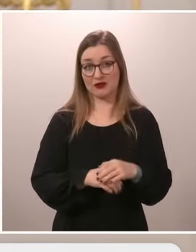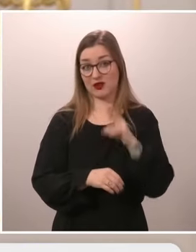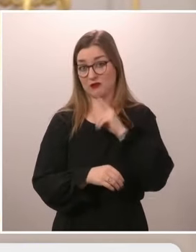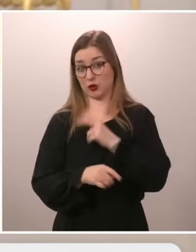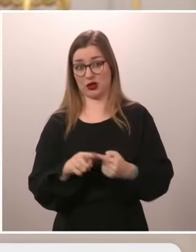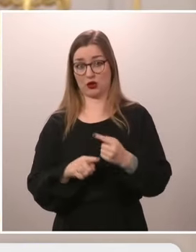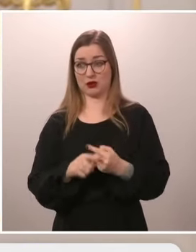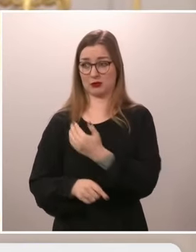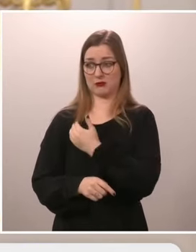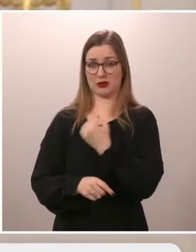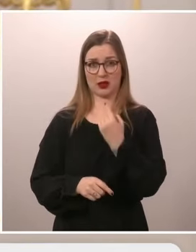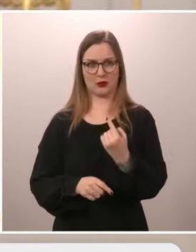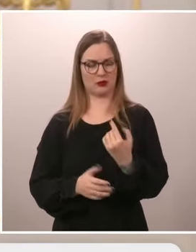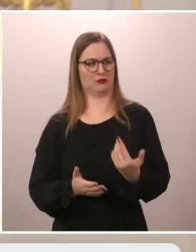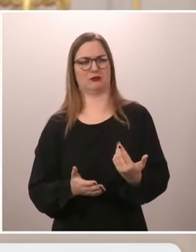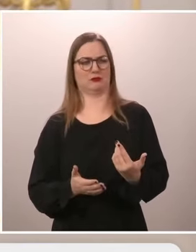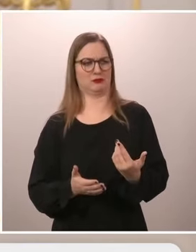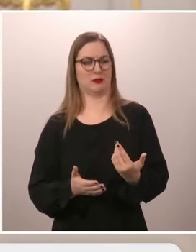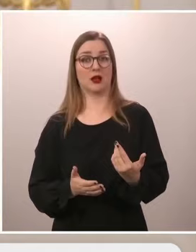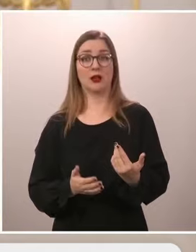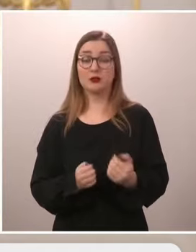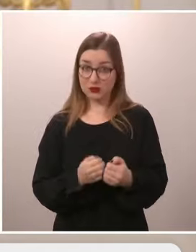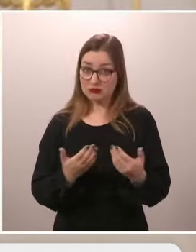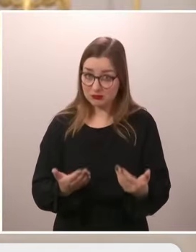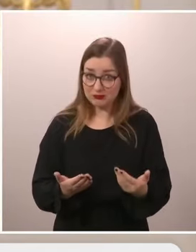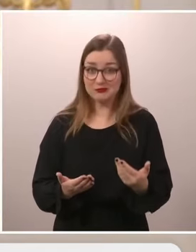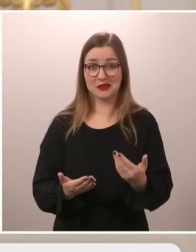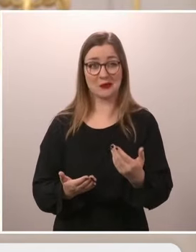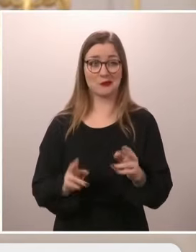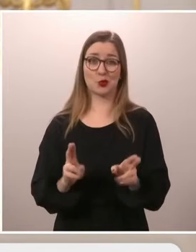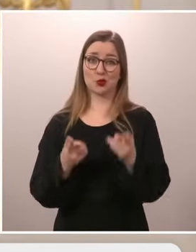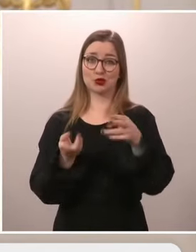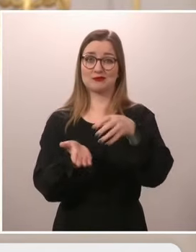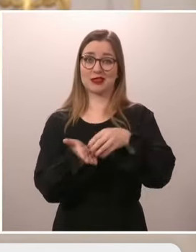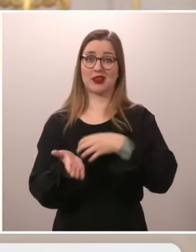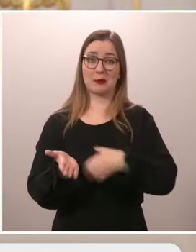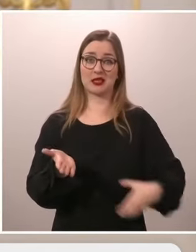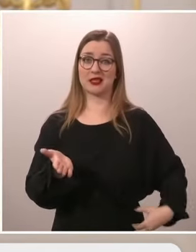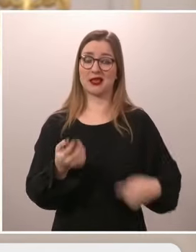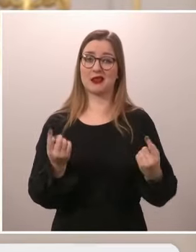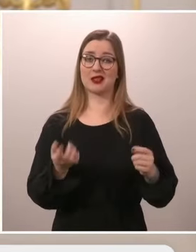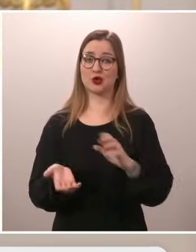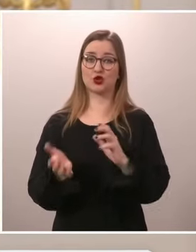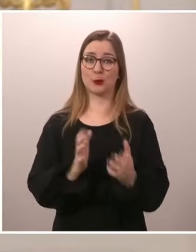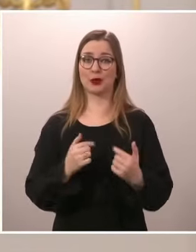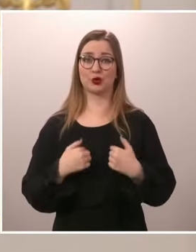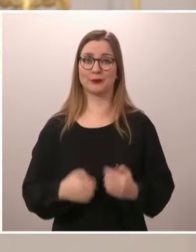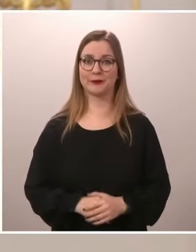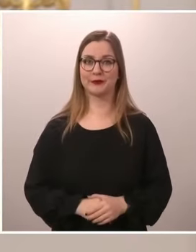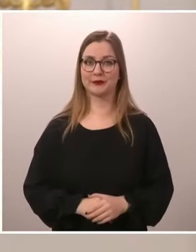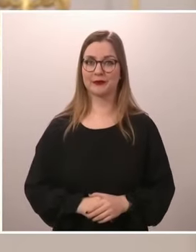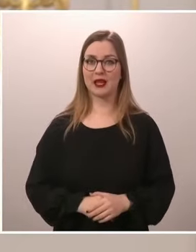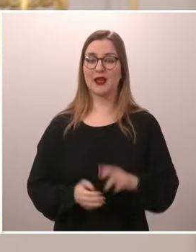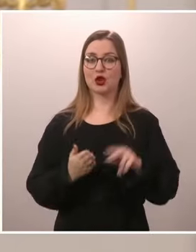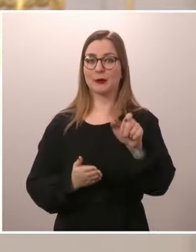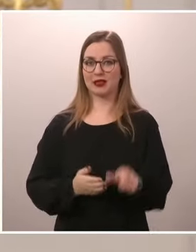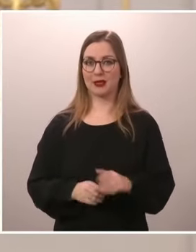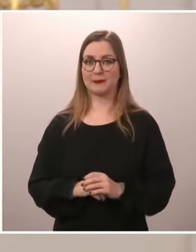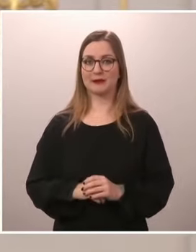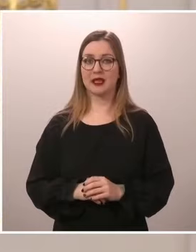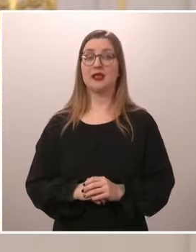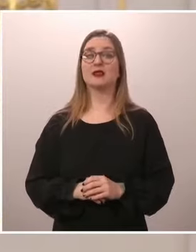päätäni. Mutta uusi tasavallan presidentti sopeutuu tilanteeseen. Kiitoksia. Osallistumisesta